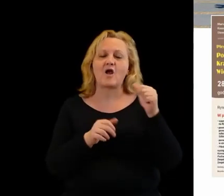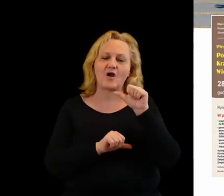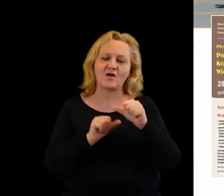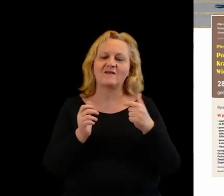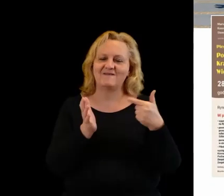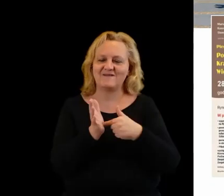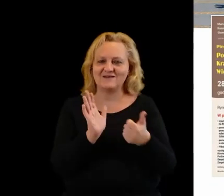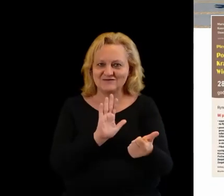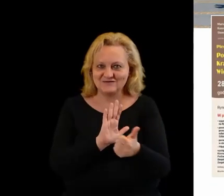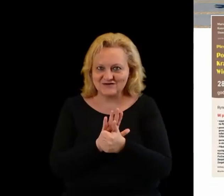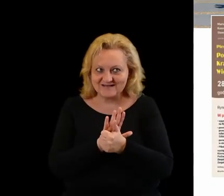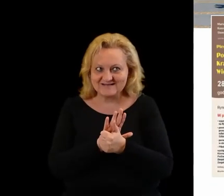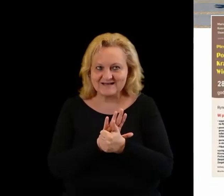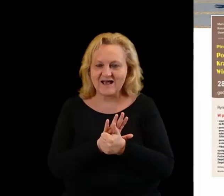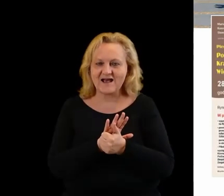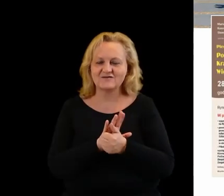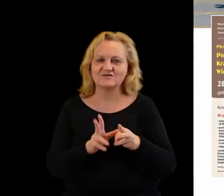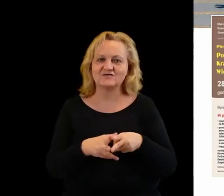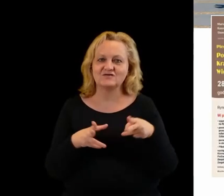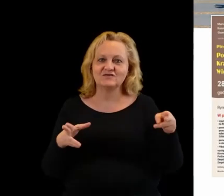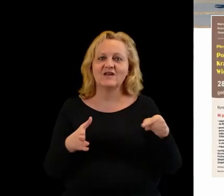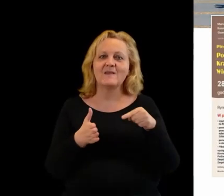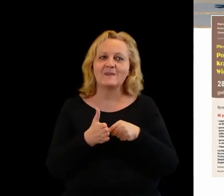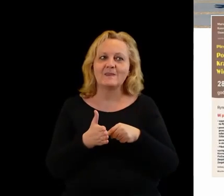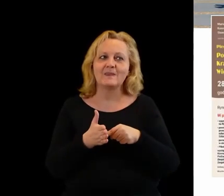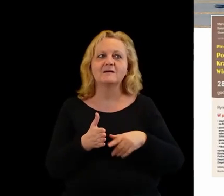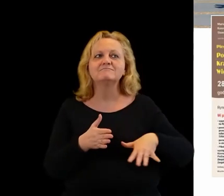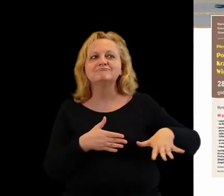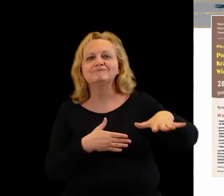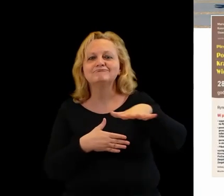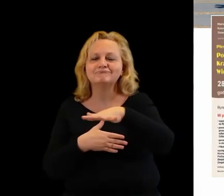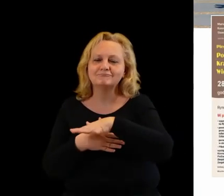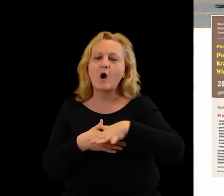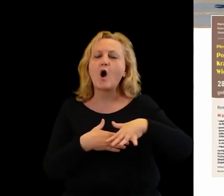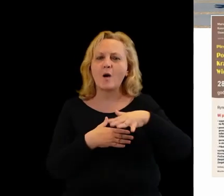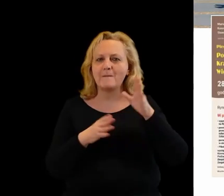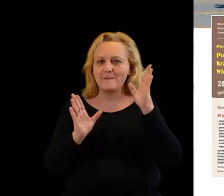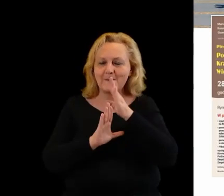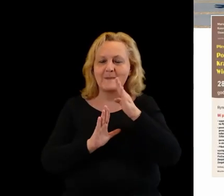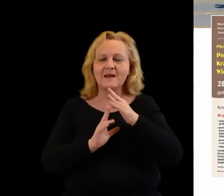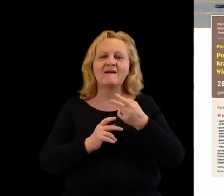to plenerowe widowiska historyczne.